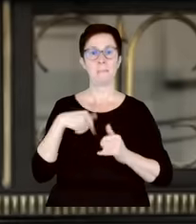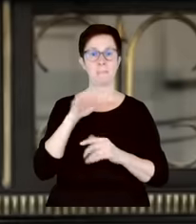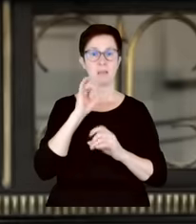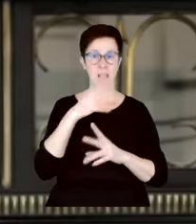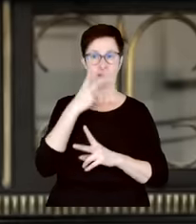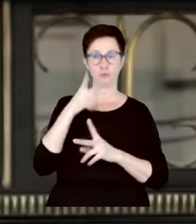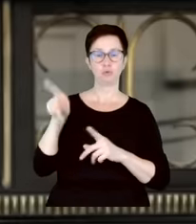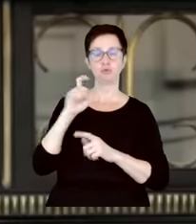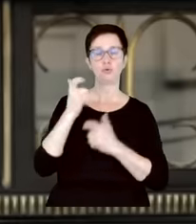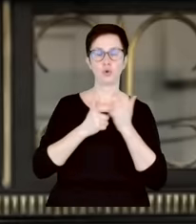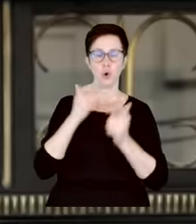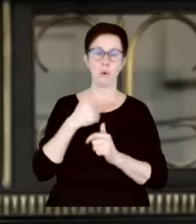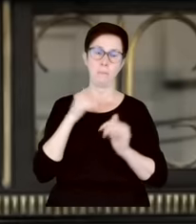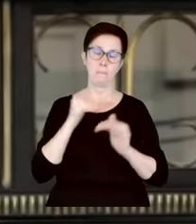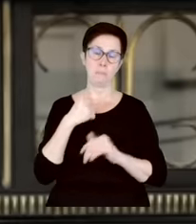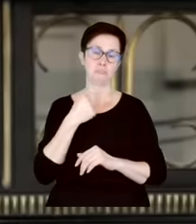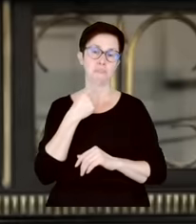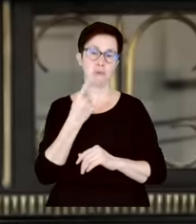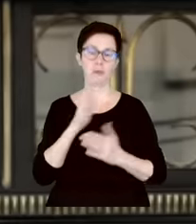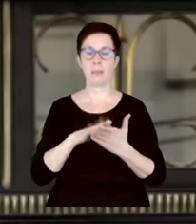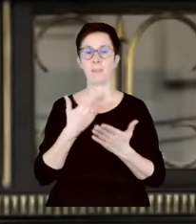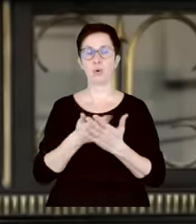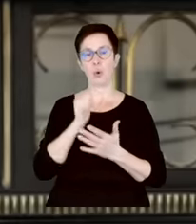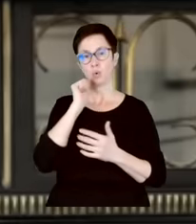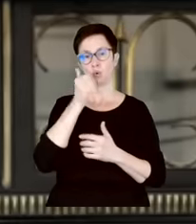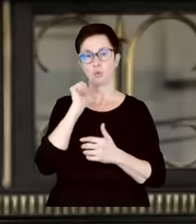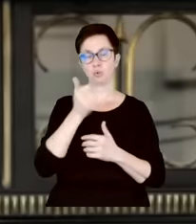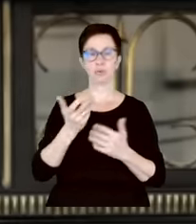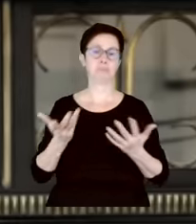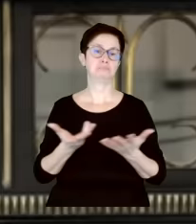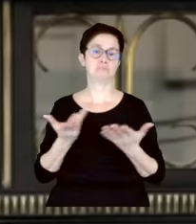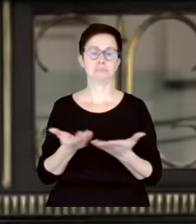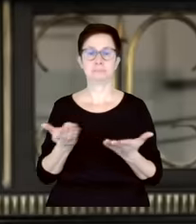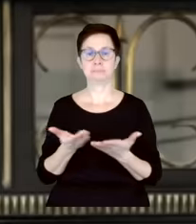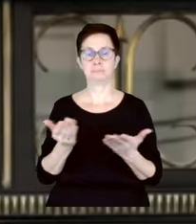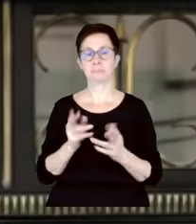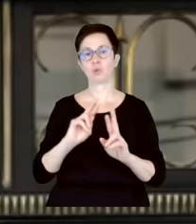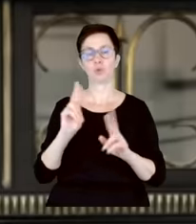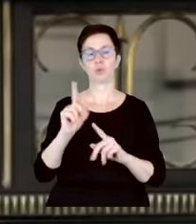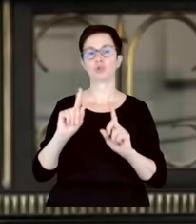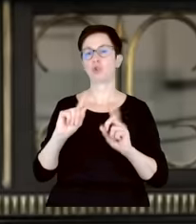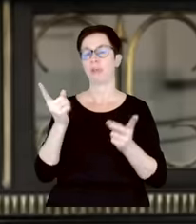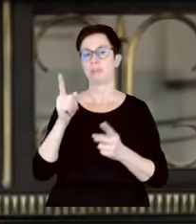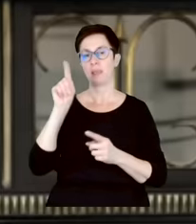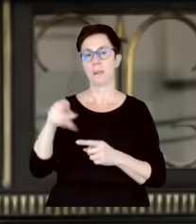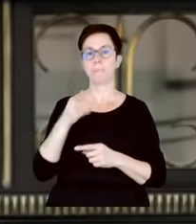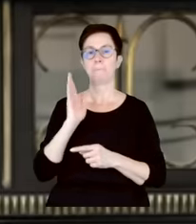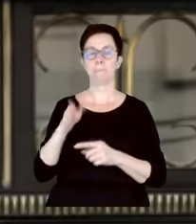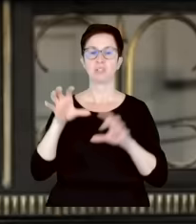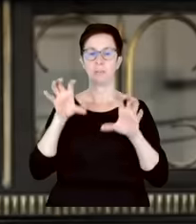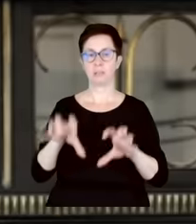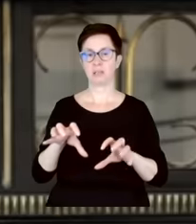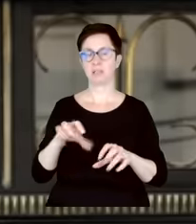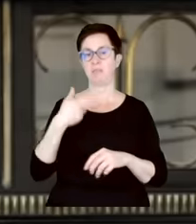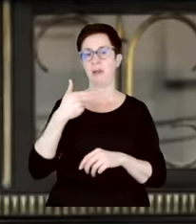no to w zasadzie można powiedzieć, że na przykład jutro ktoś inny będzie na przykład prezesem Narodowego Banku